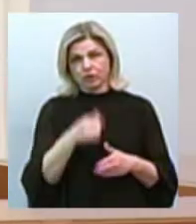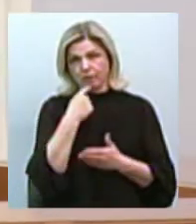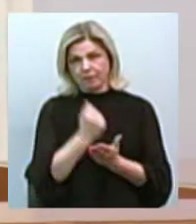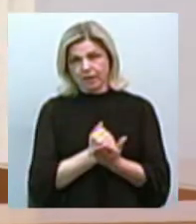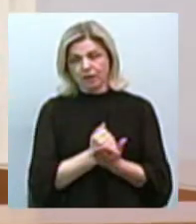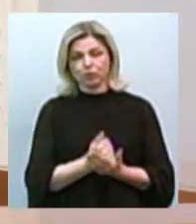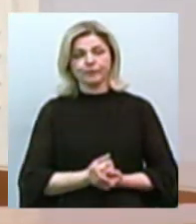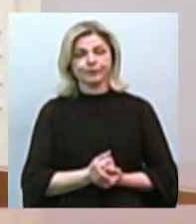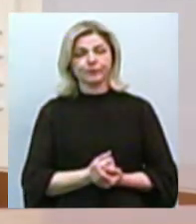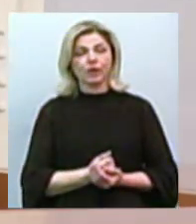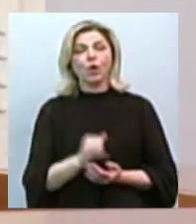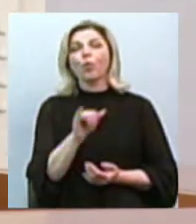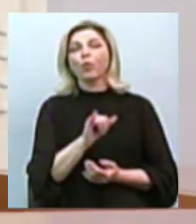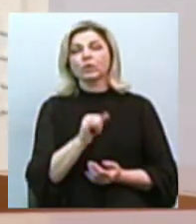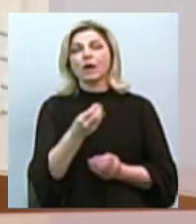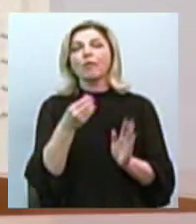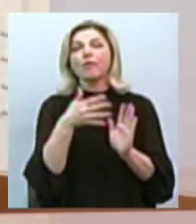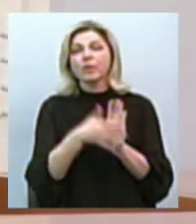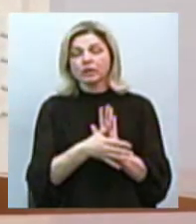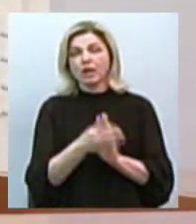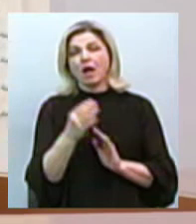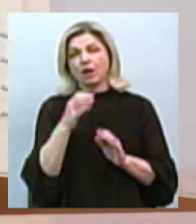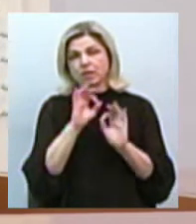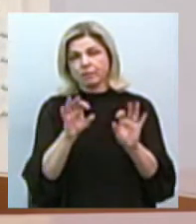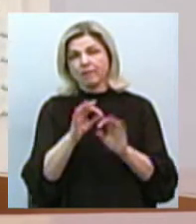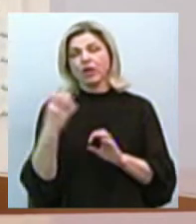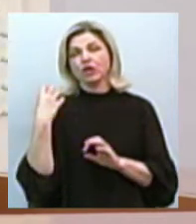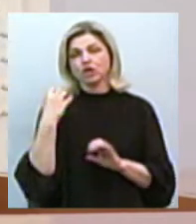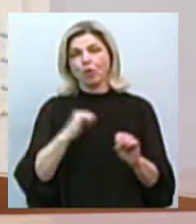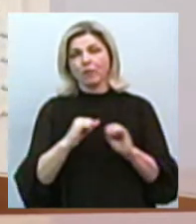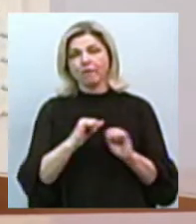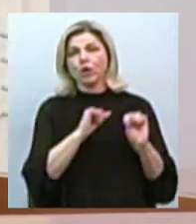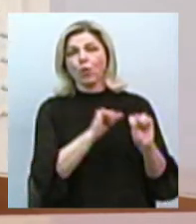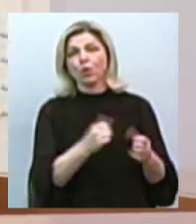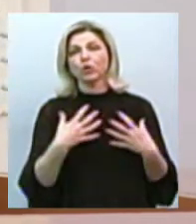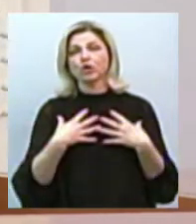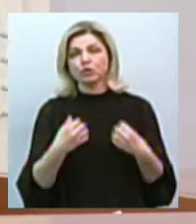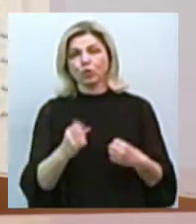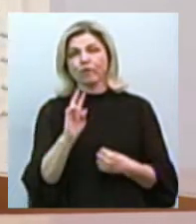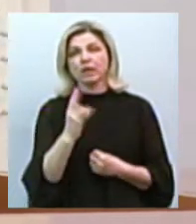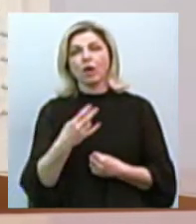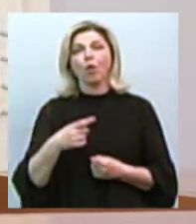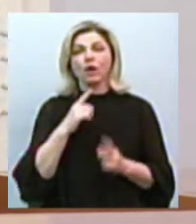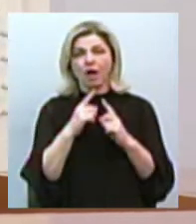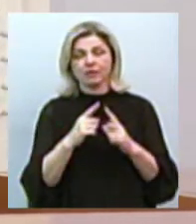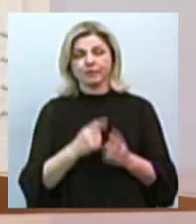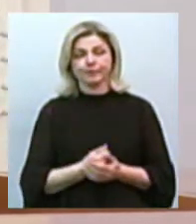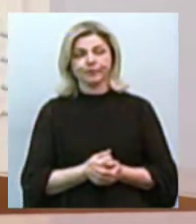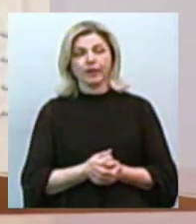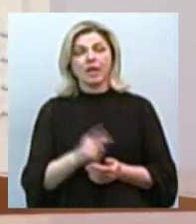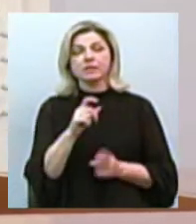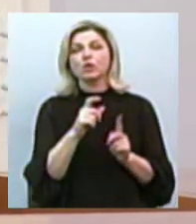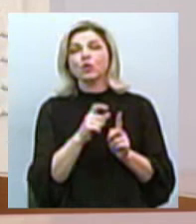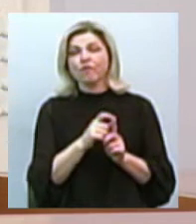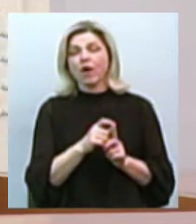Проте на що підуть виділені гроші, розповіла начальниця управління охорони здоров'я Миколаївської міської ради Ірина Шамрай. За словами